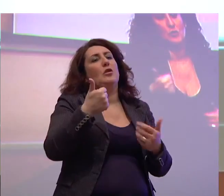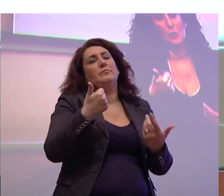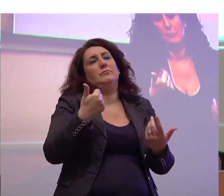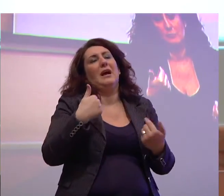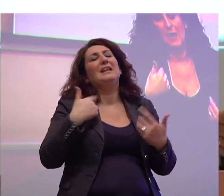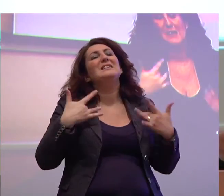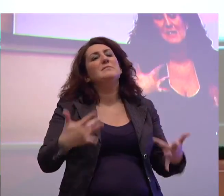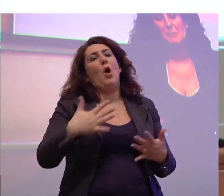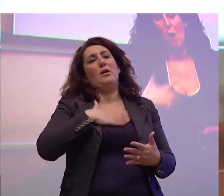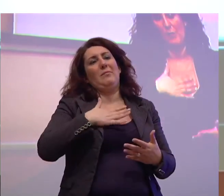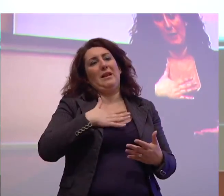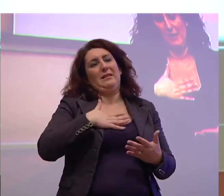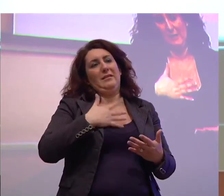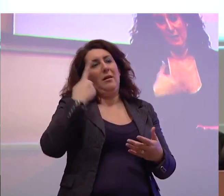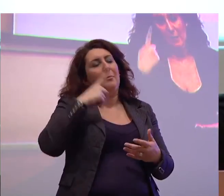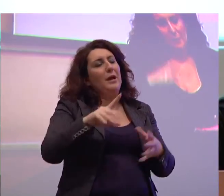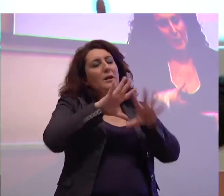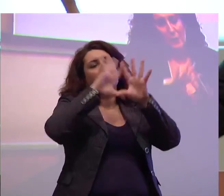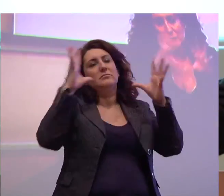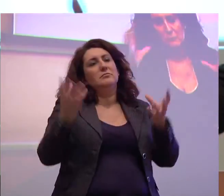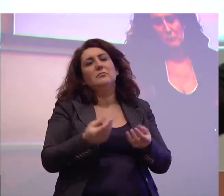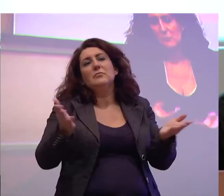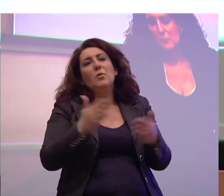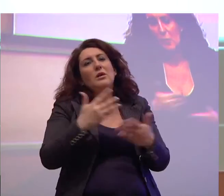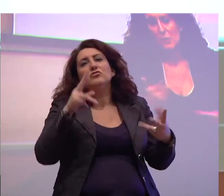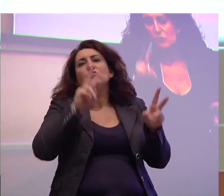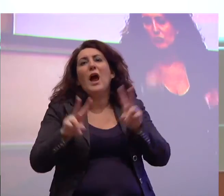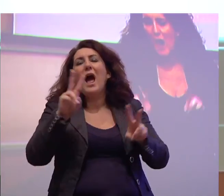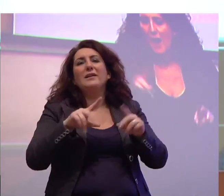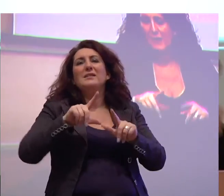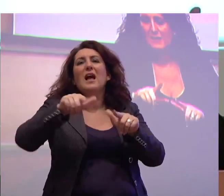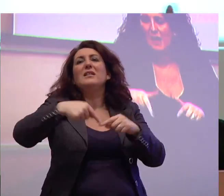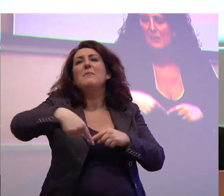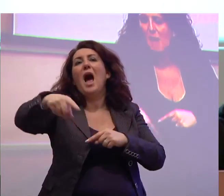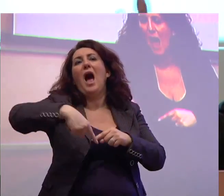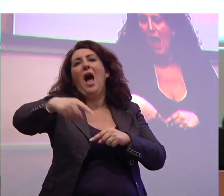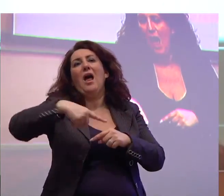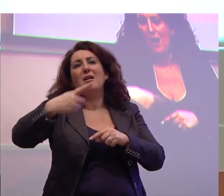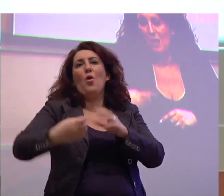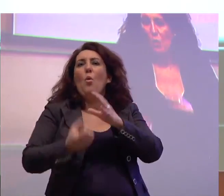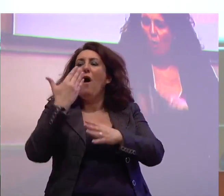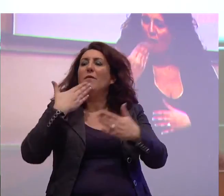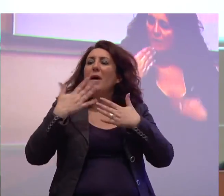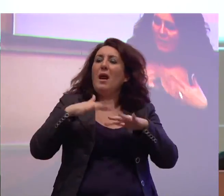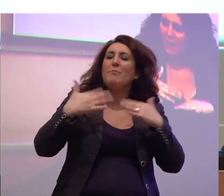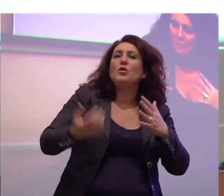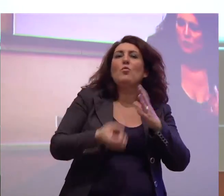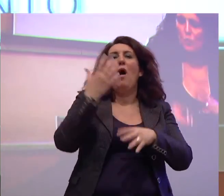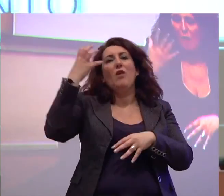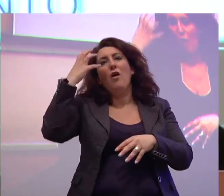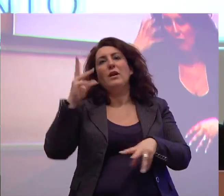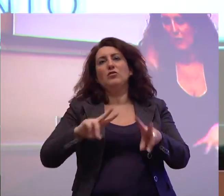disponibilità per cercare diciamo nelle prossime settimane con il nuovo Parlamento e con il nuovo Governo di